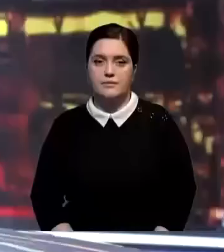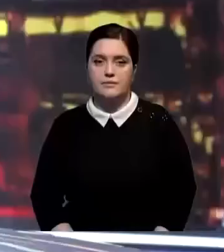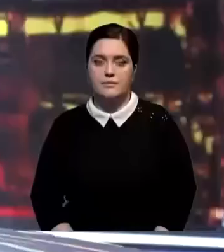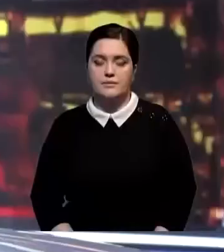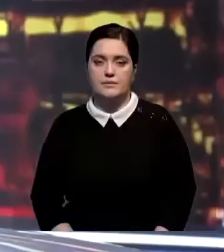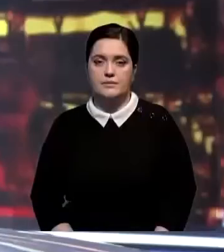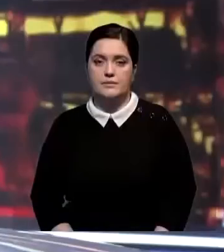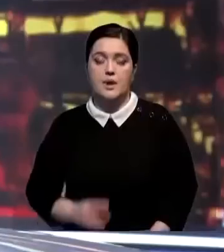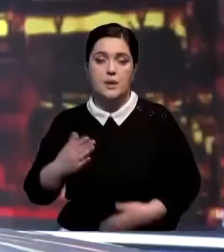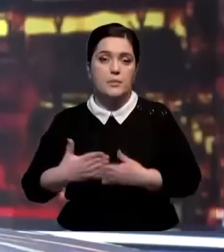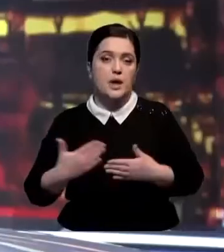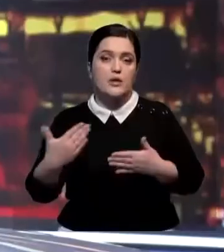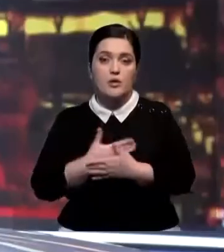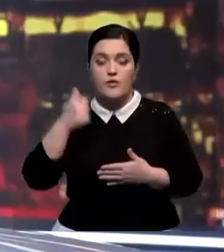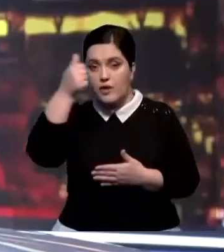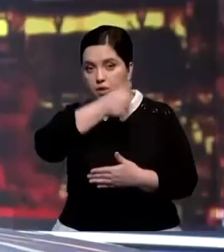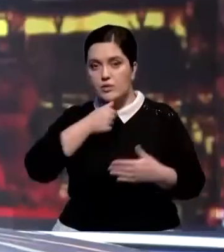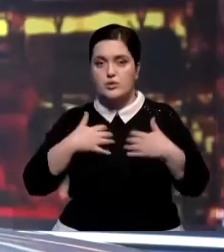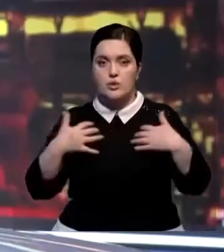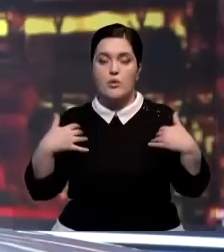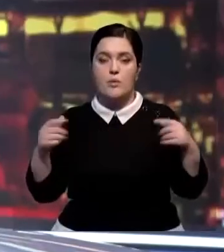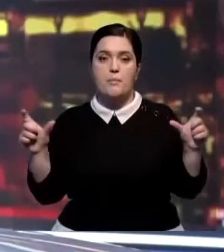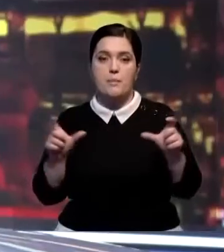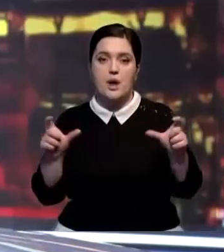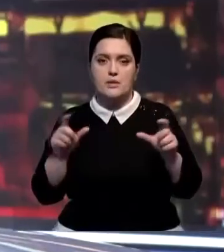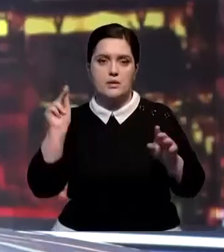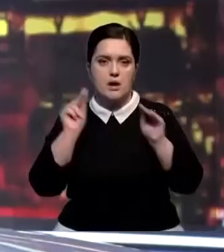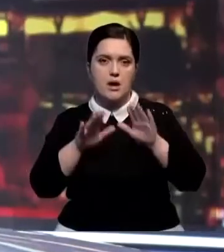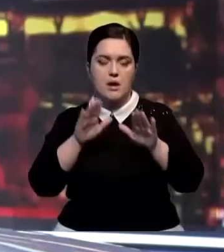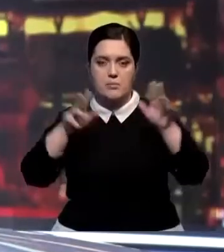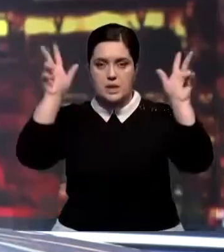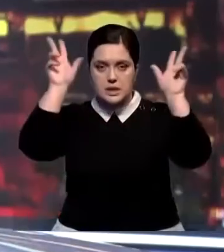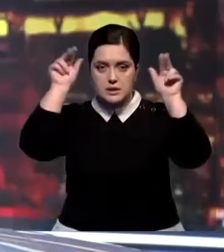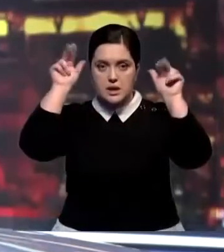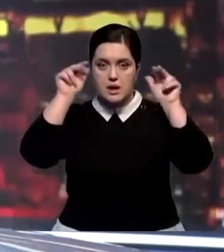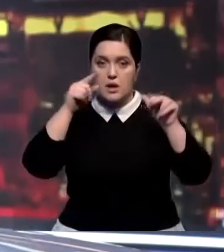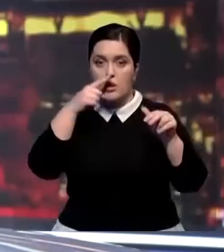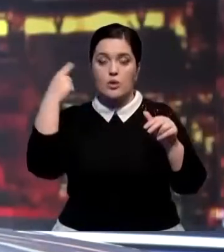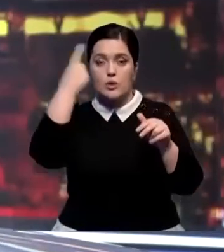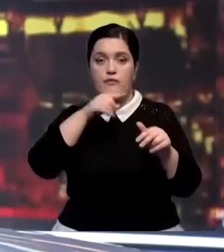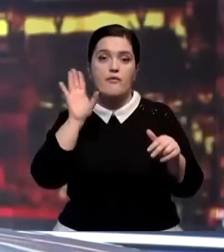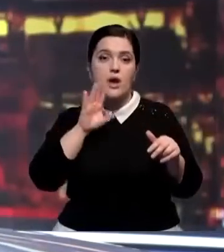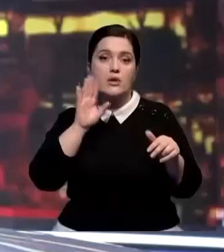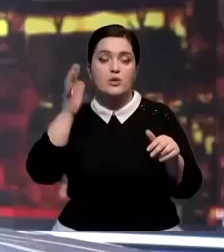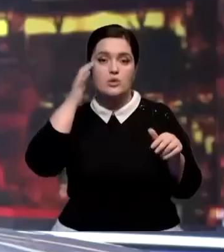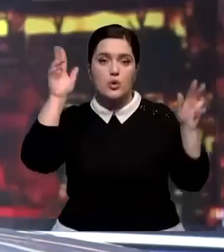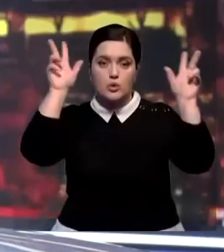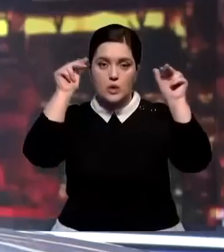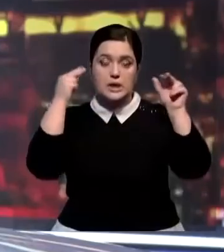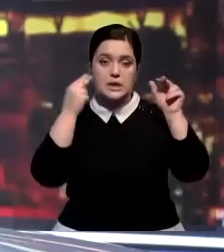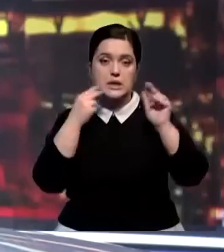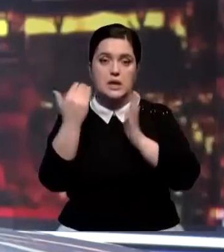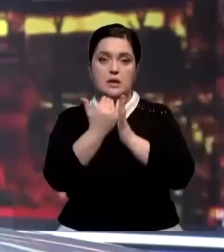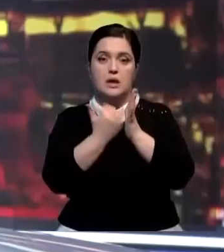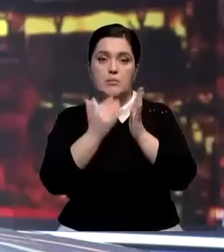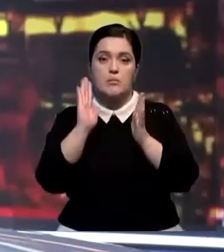В преддверии Нового года в зоомагазинах и питомниках раскупили почти всех кроликов. Год водяного черного кролика по